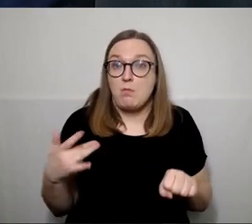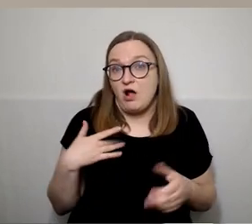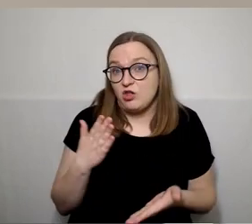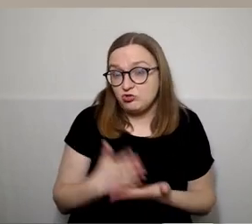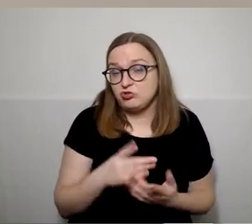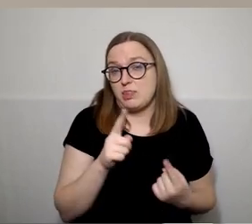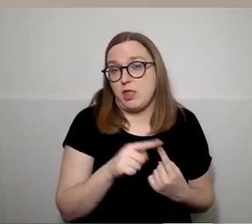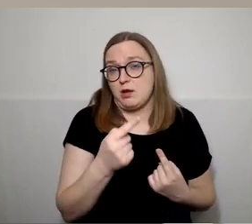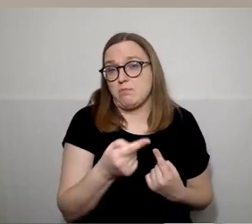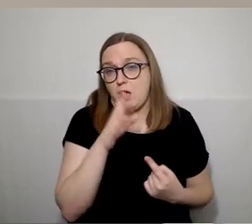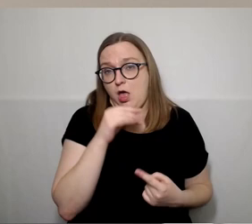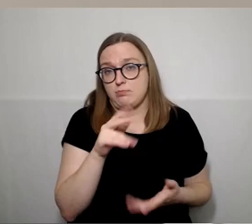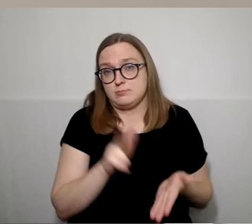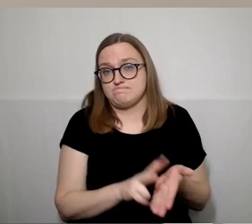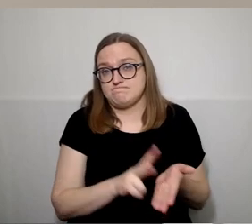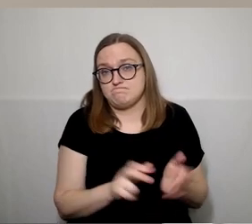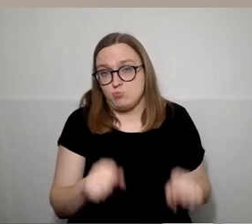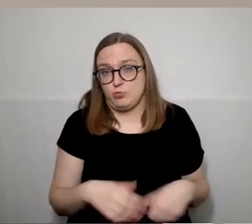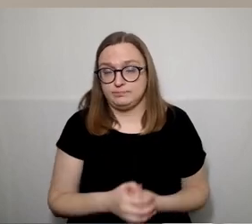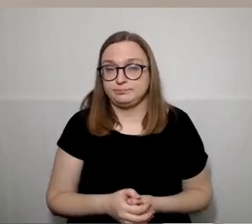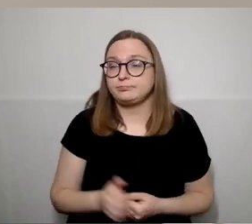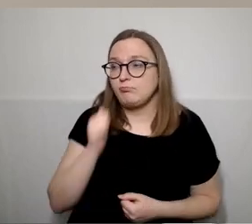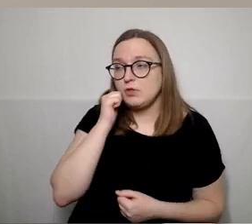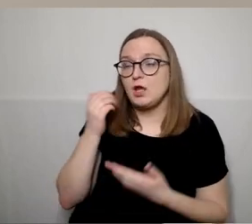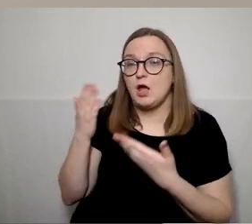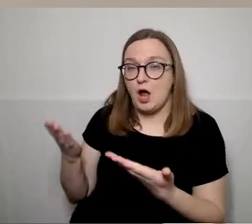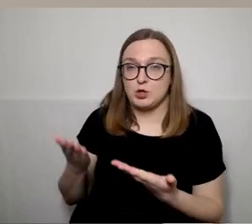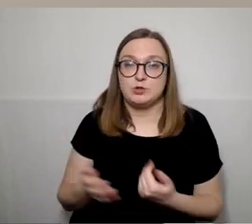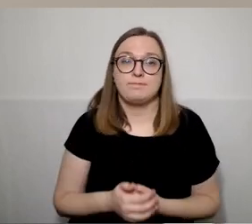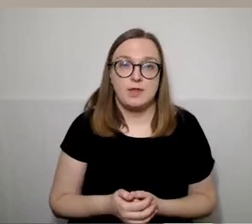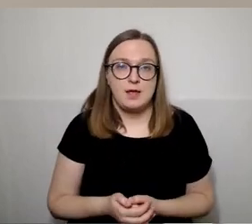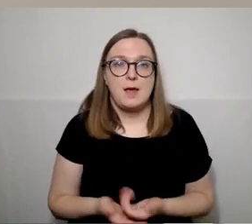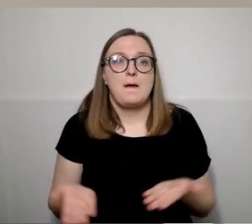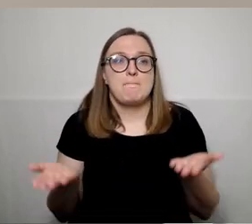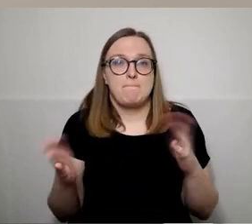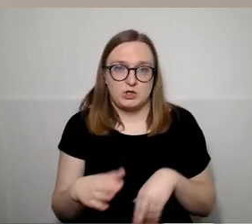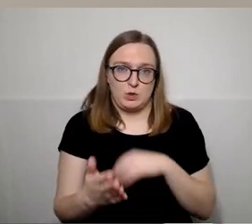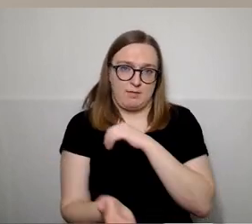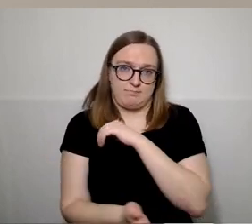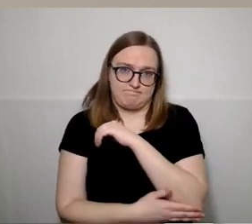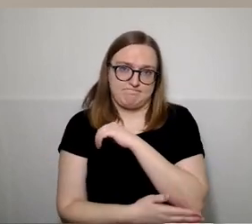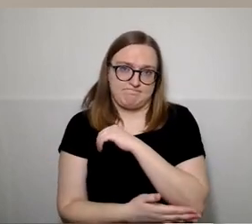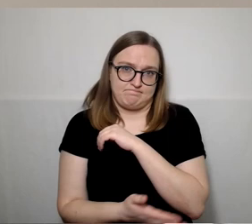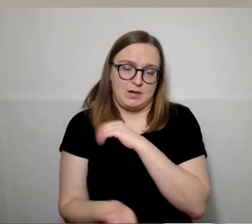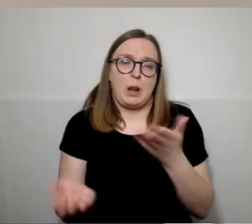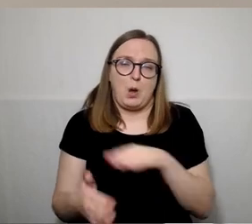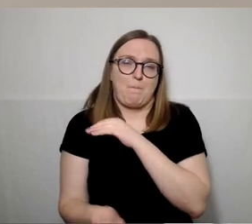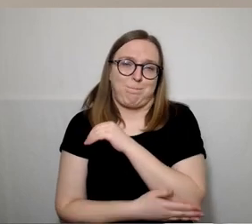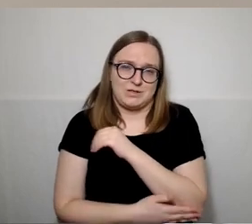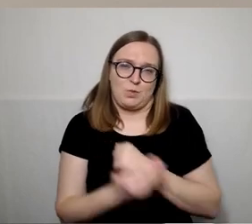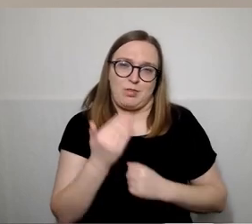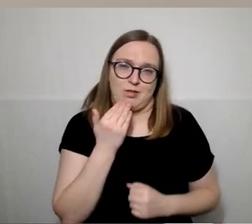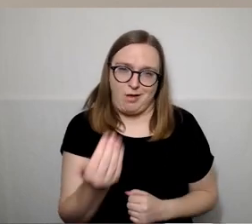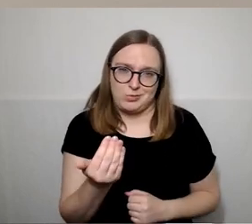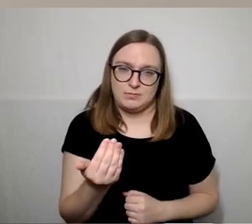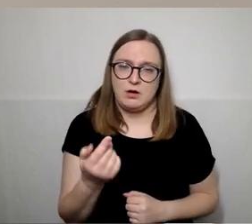prerogatyva tai daryti. Ačiū. Liko mums po paskutinę minutę ir nenoriu nieko jūsų